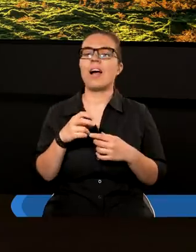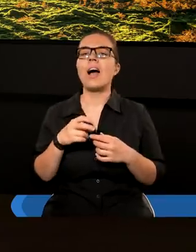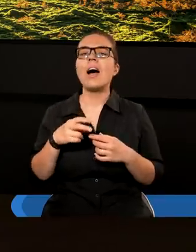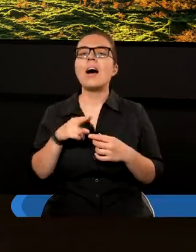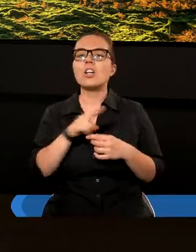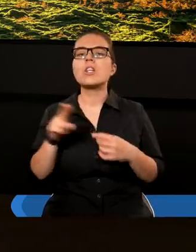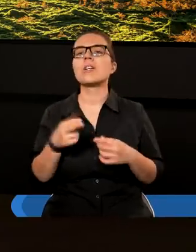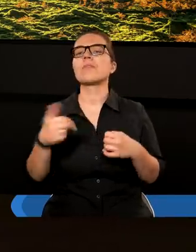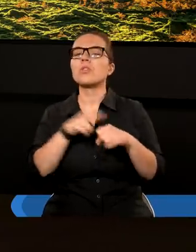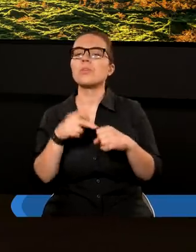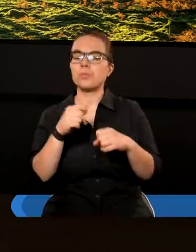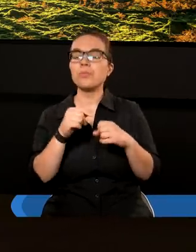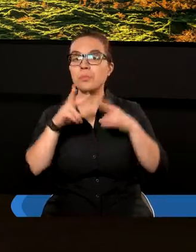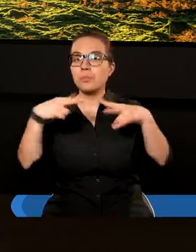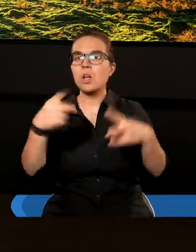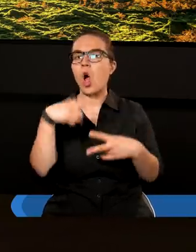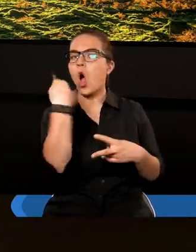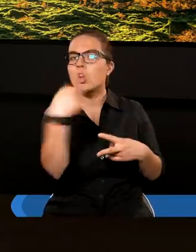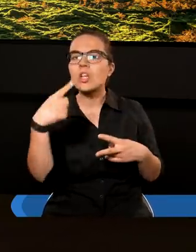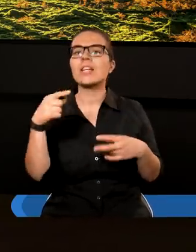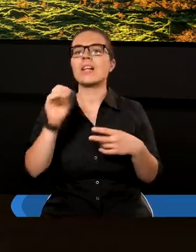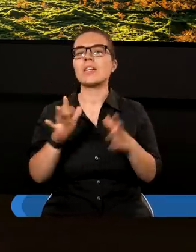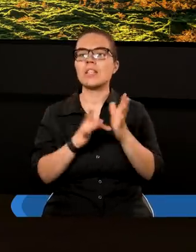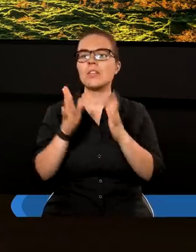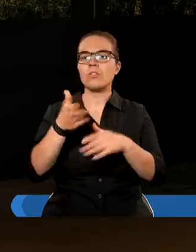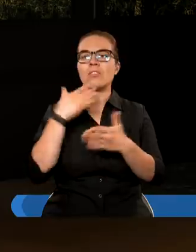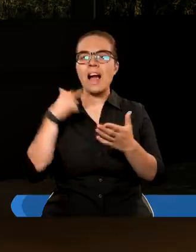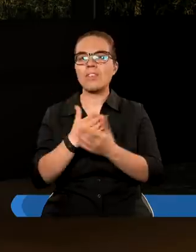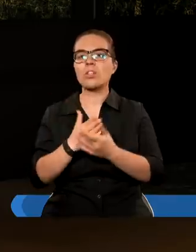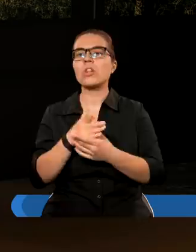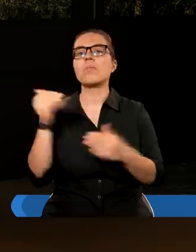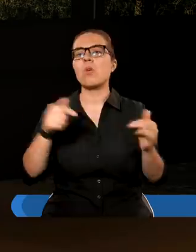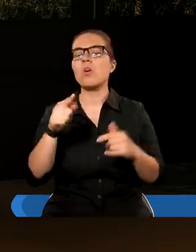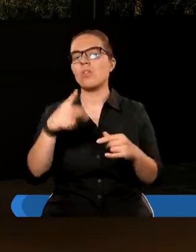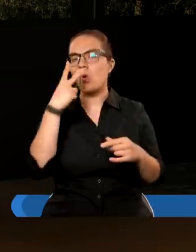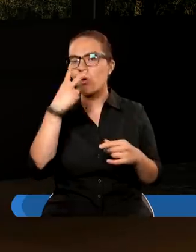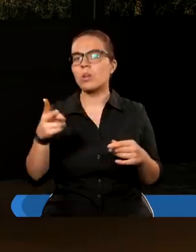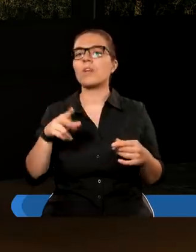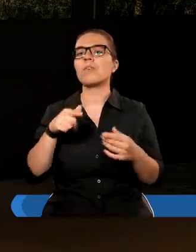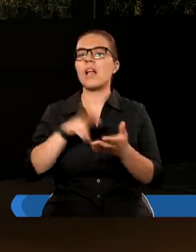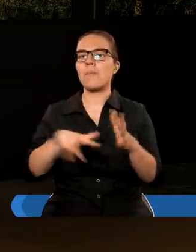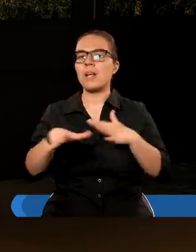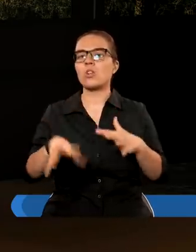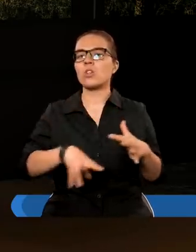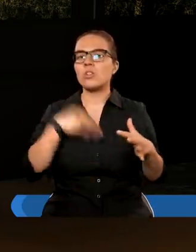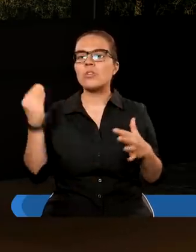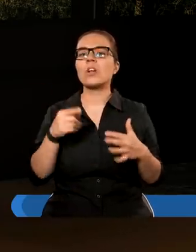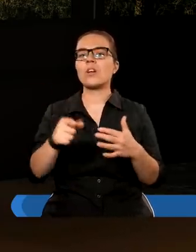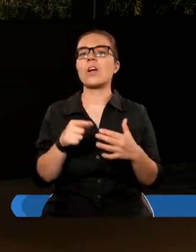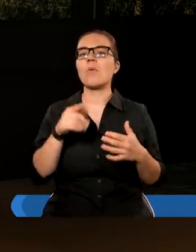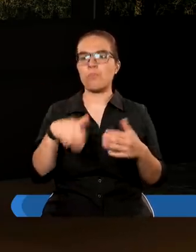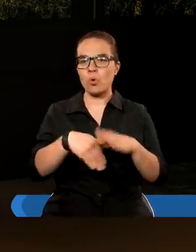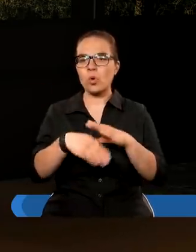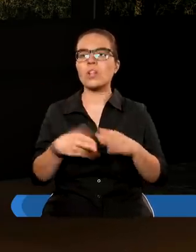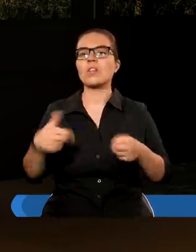ciekawe ostrzeżenie, które przekazuje Chrystus wierzącym. Zechciejmy przeczytać. Gdy więc ujrzycie na miejscu świętym ochydę